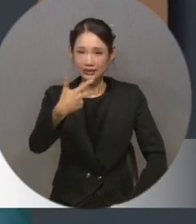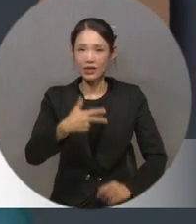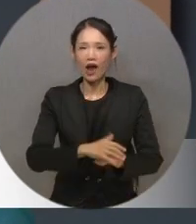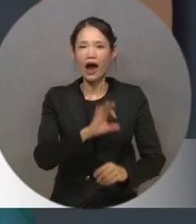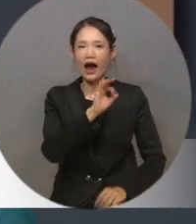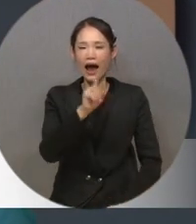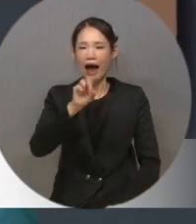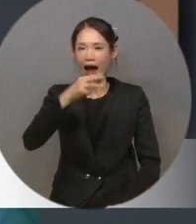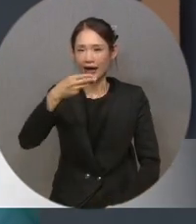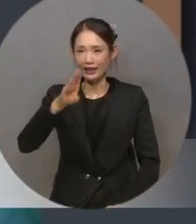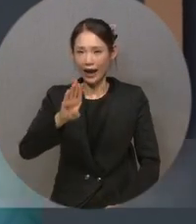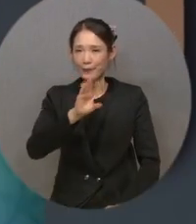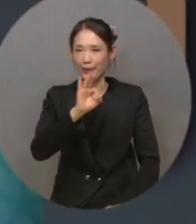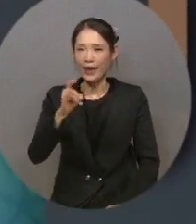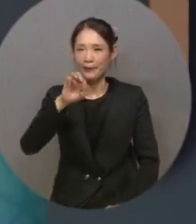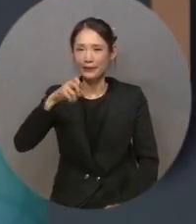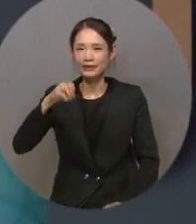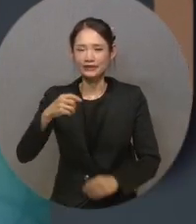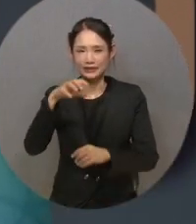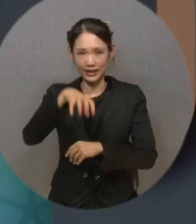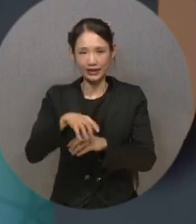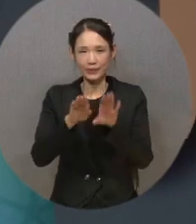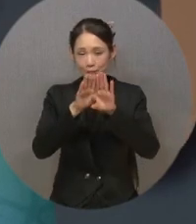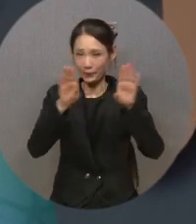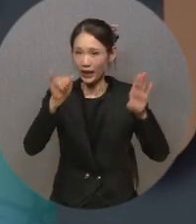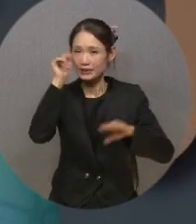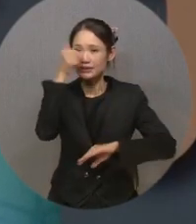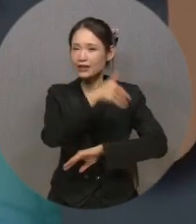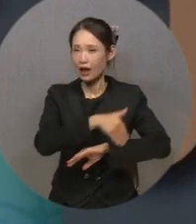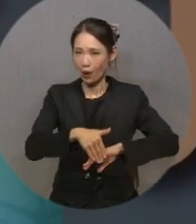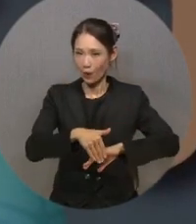에밀리트에서 열릴 예정입니다. 복지TV 뉴스 박순용입니다.